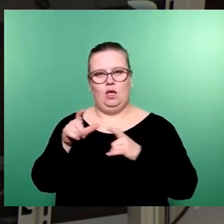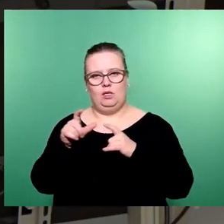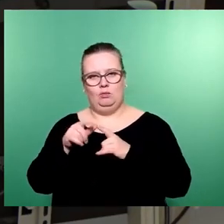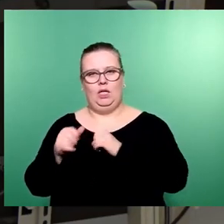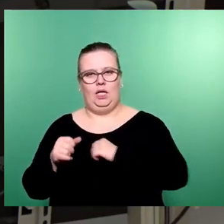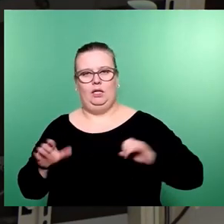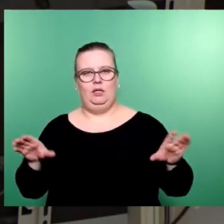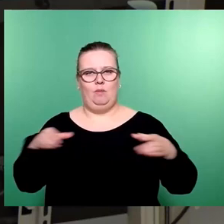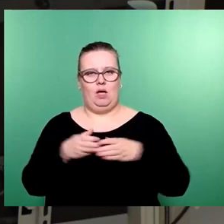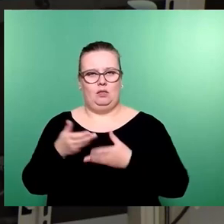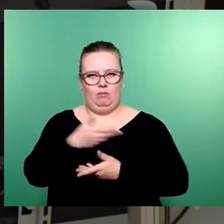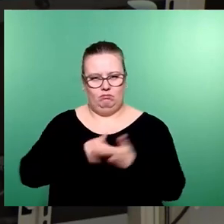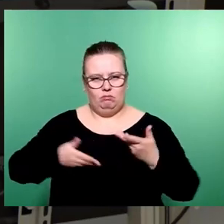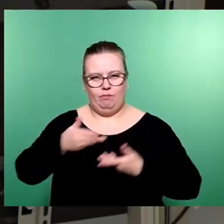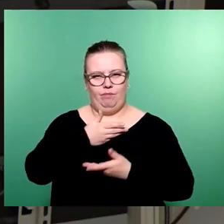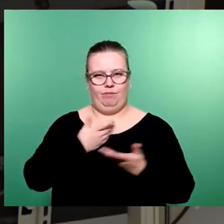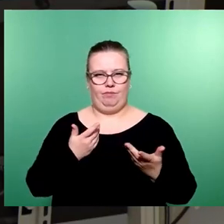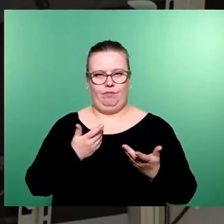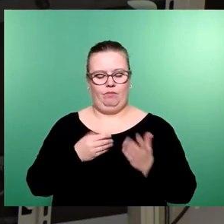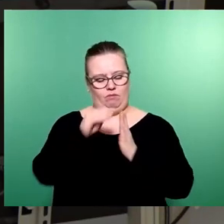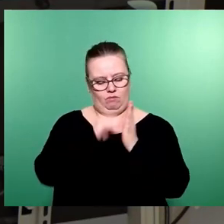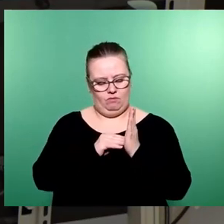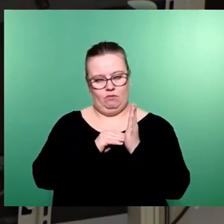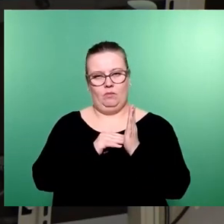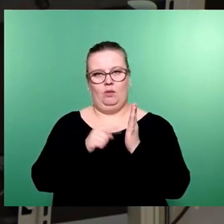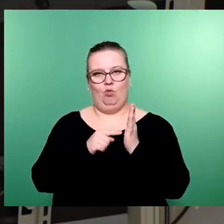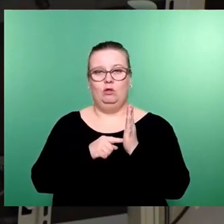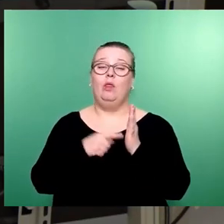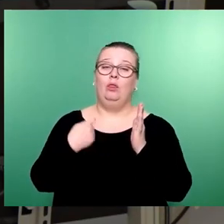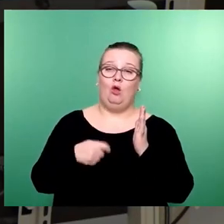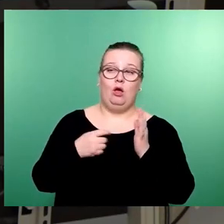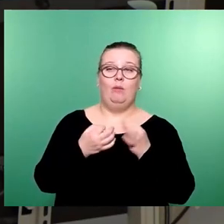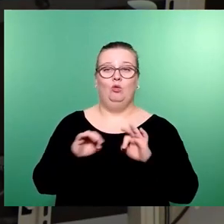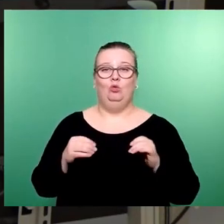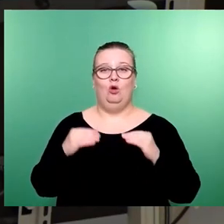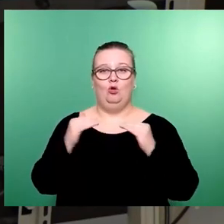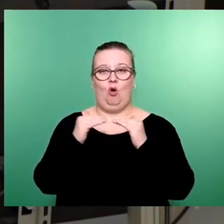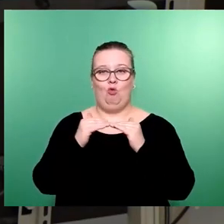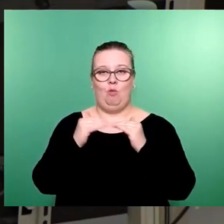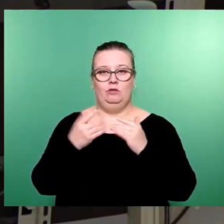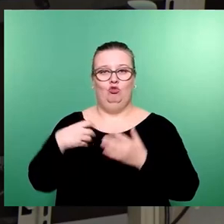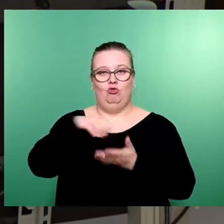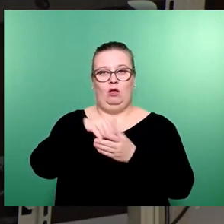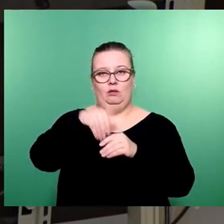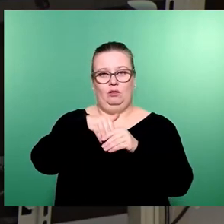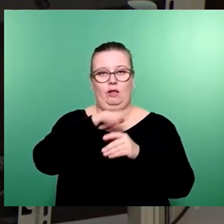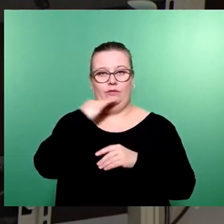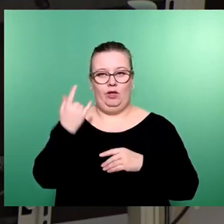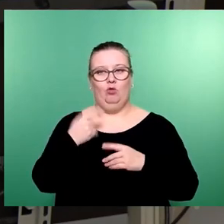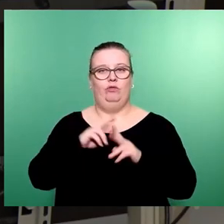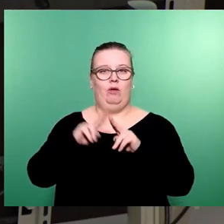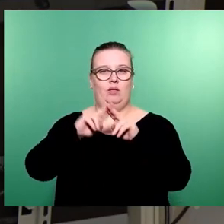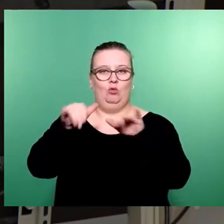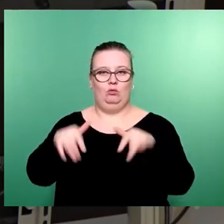erarbeitet werden. Am Ende ist der Haushaltsbeschluss ein teurer, aber guter Kompromiss, der vieles für die Stadt enthält und viele Verbesserungen möglich